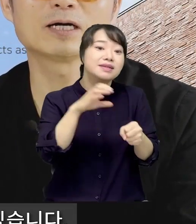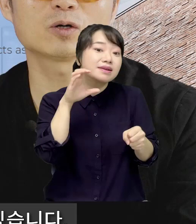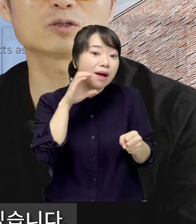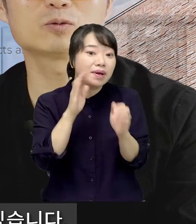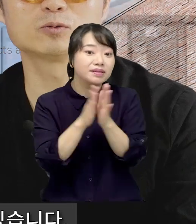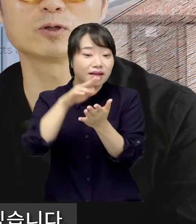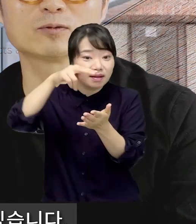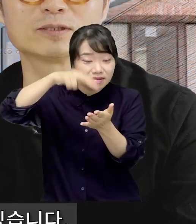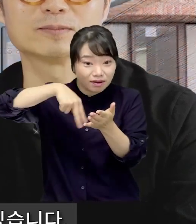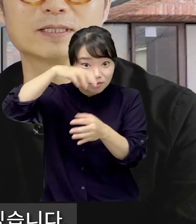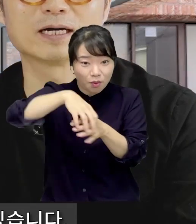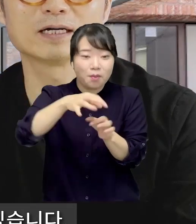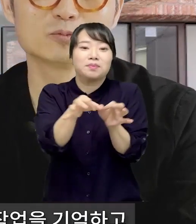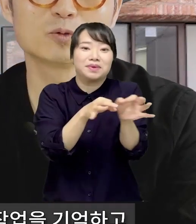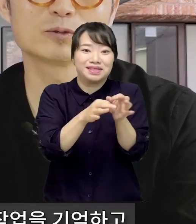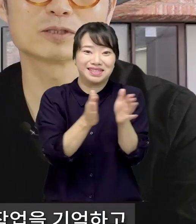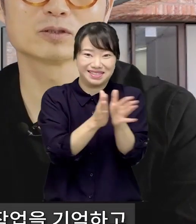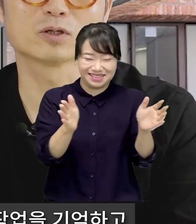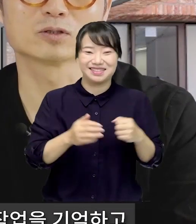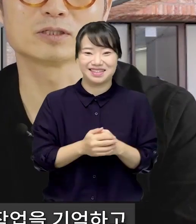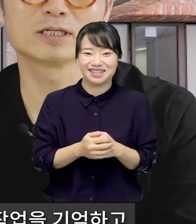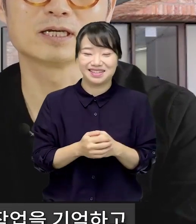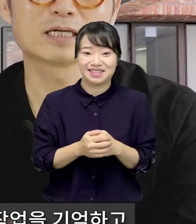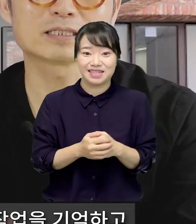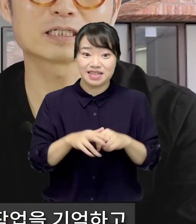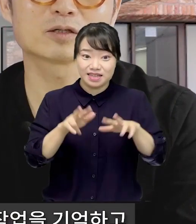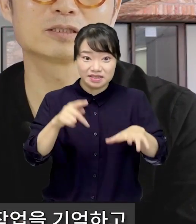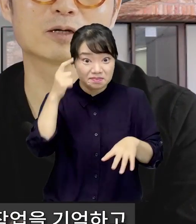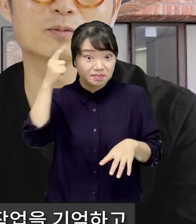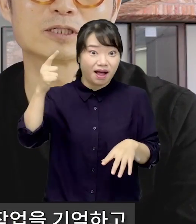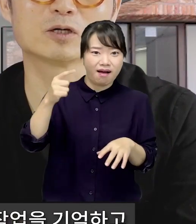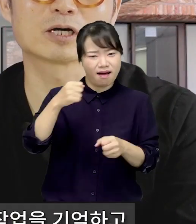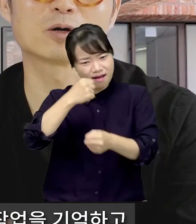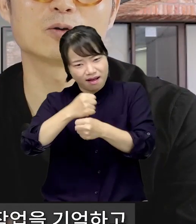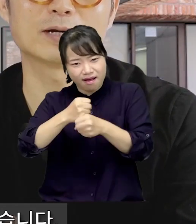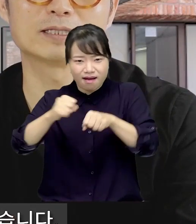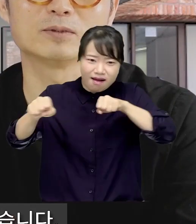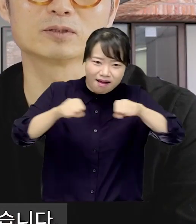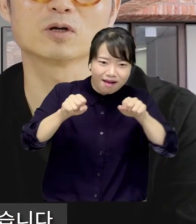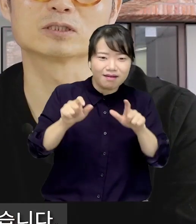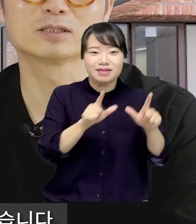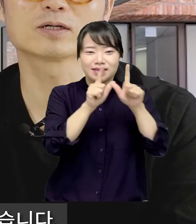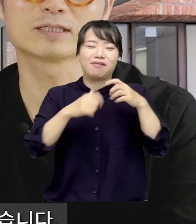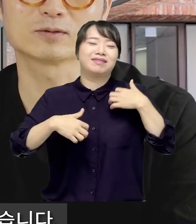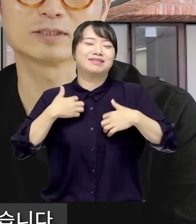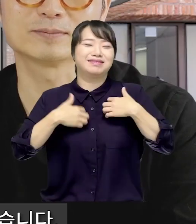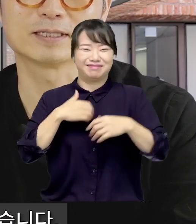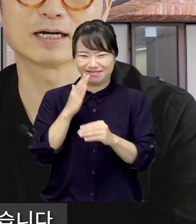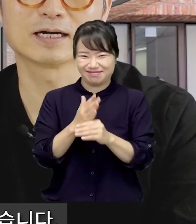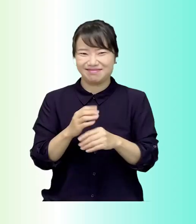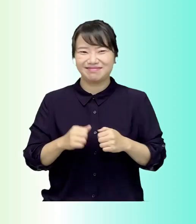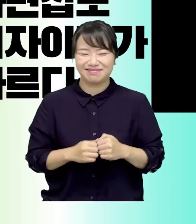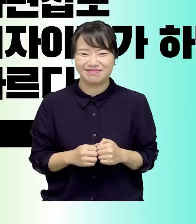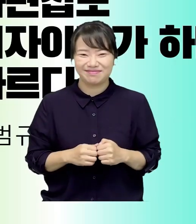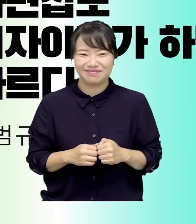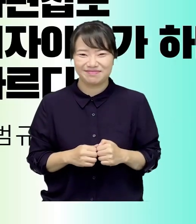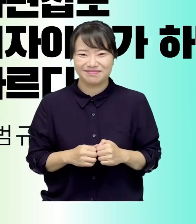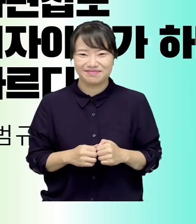카페와 서점을 운영하고 있습니다. 무엇보다 저는 여전히 창작적인 작업을 기억하고 만들면서 즐겁게 살고 있습니다.